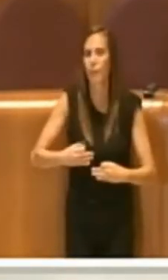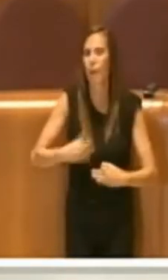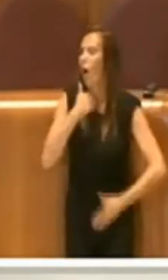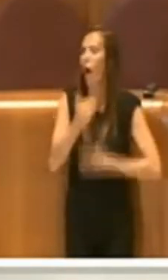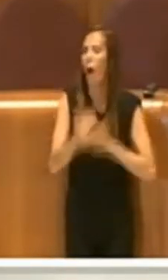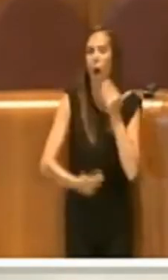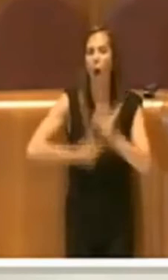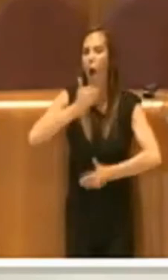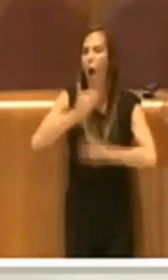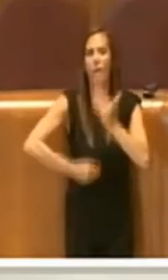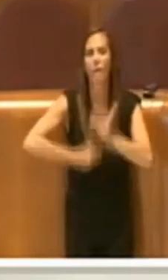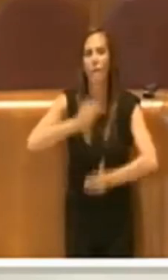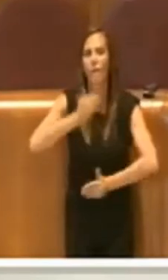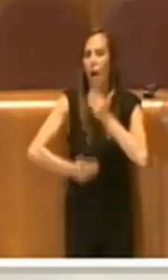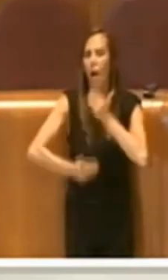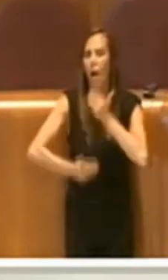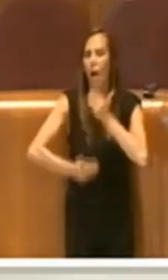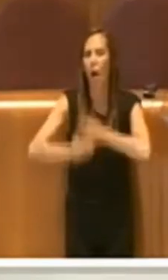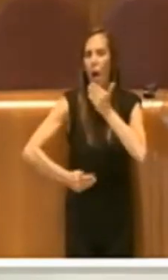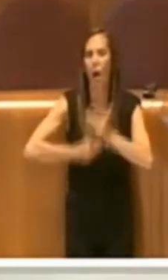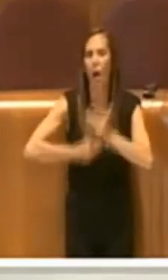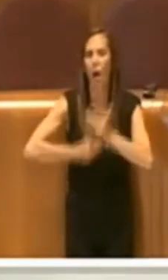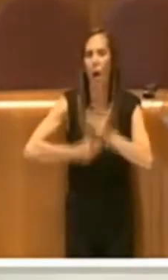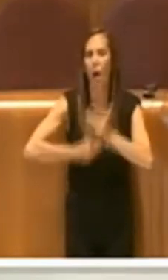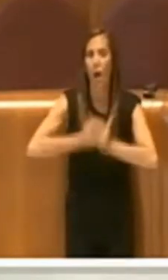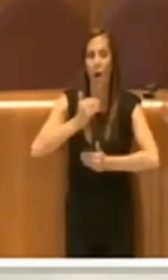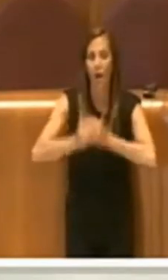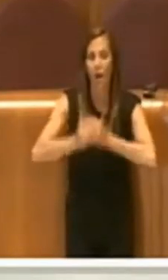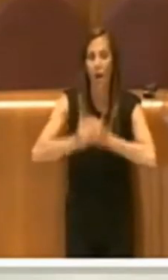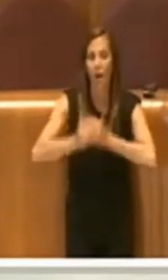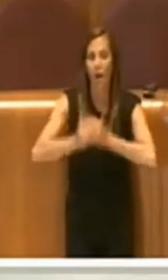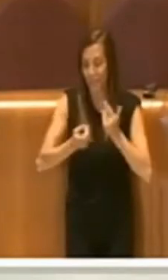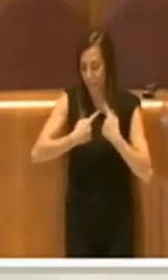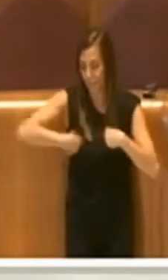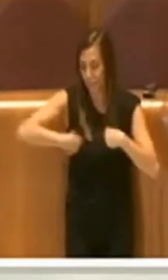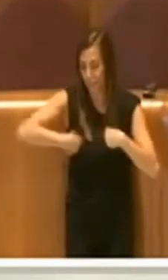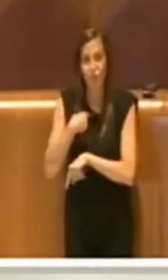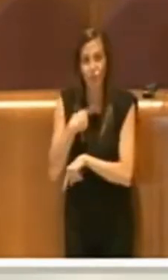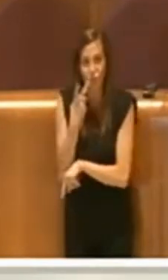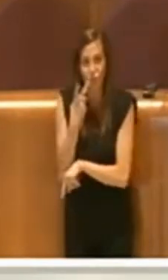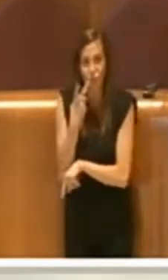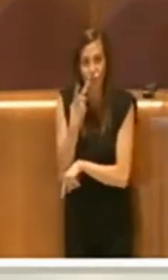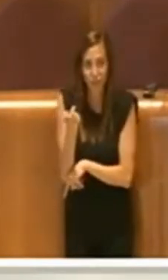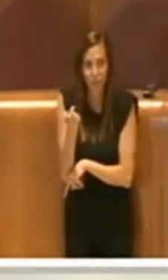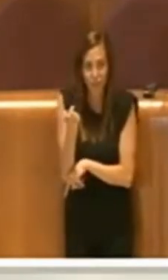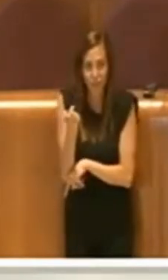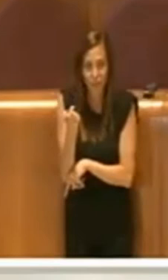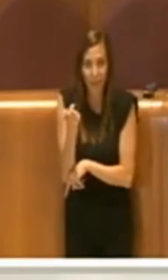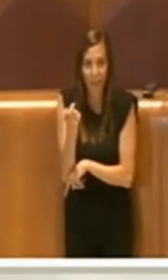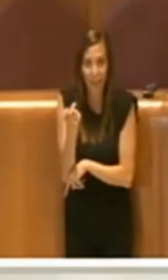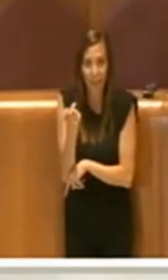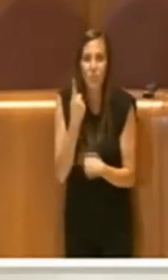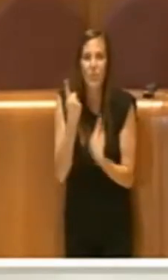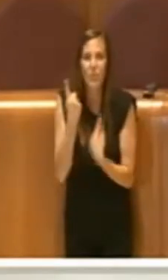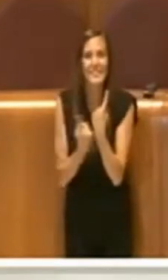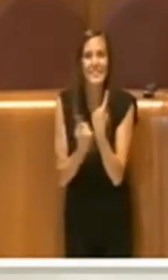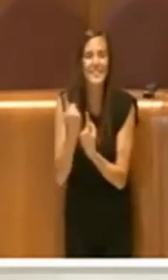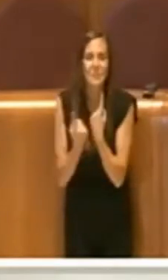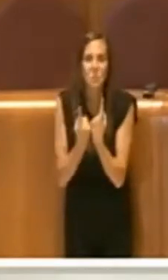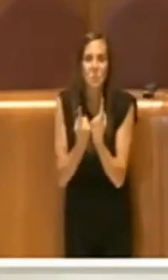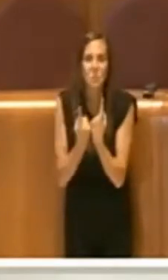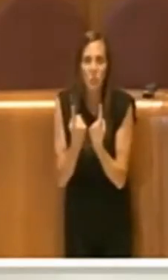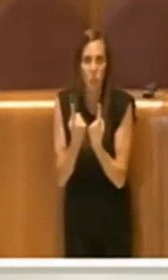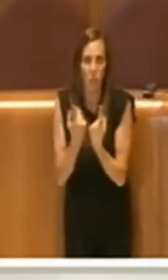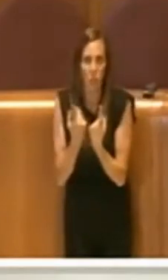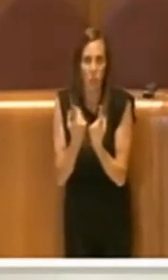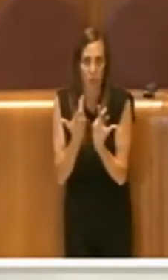portando avanti, per cui ci ritroviamo in una situazione in cui